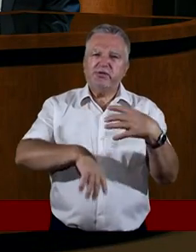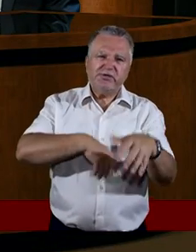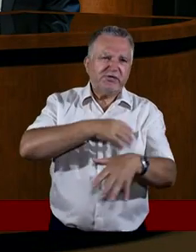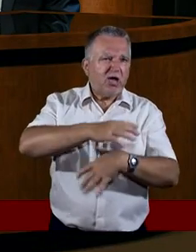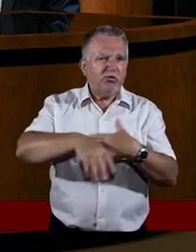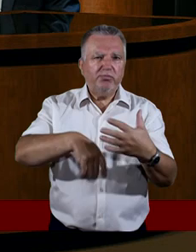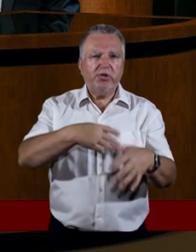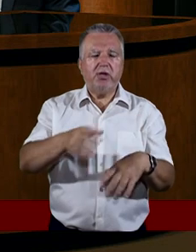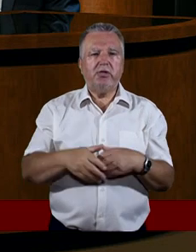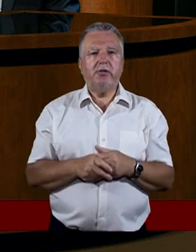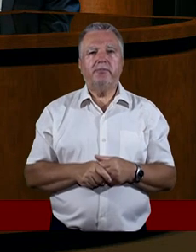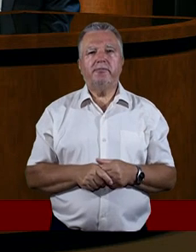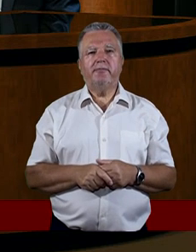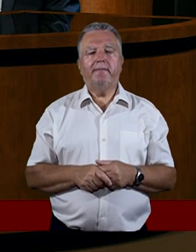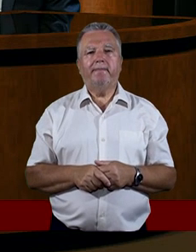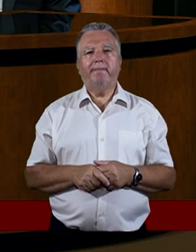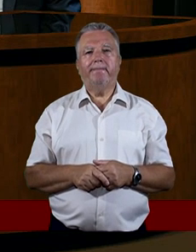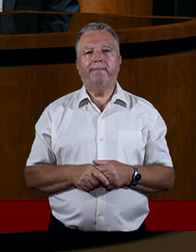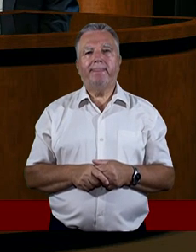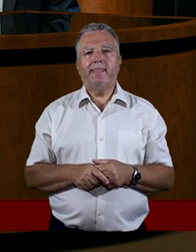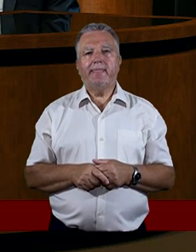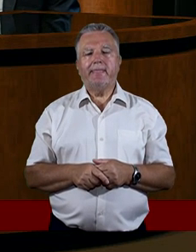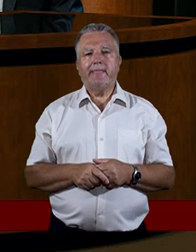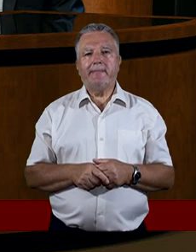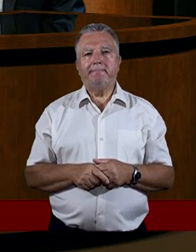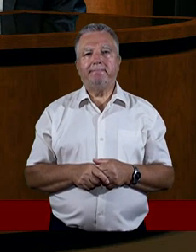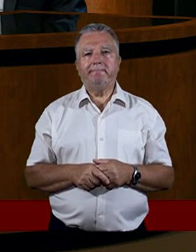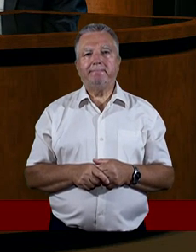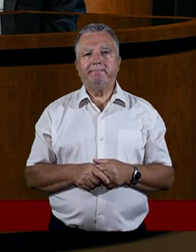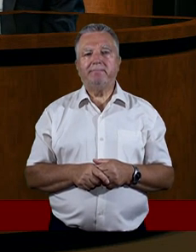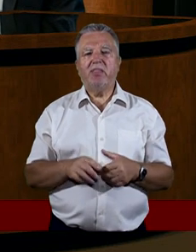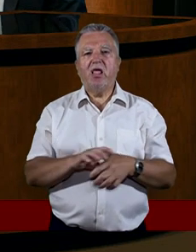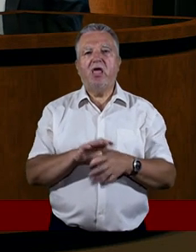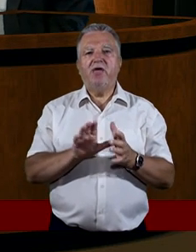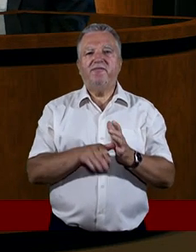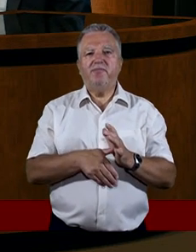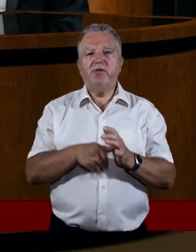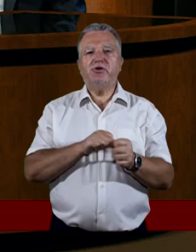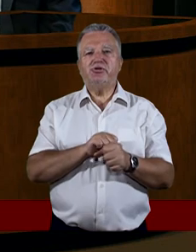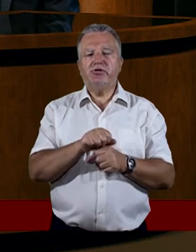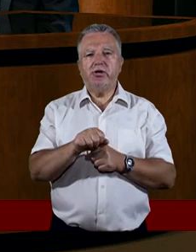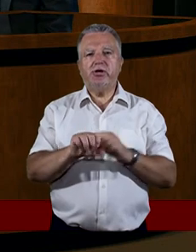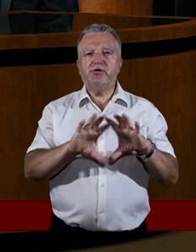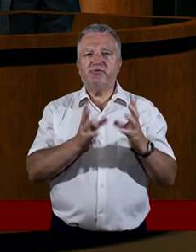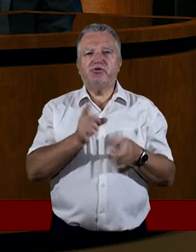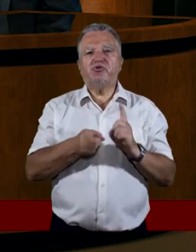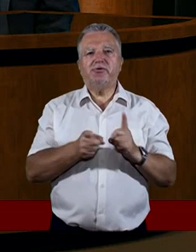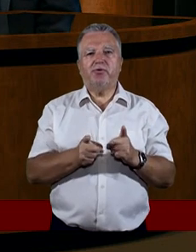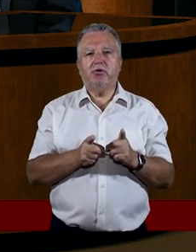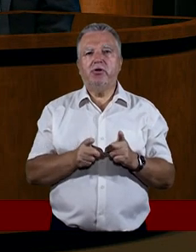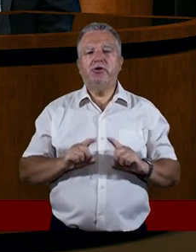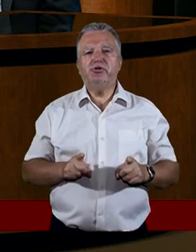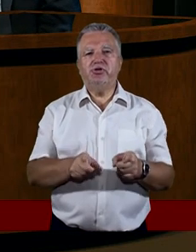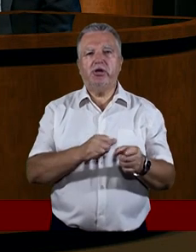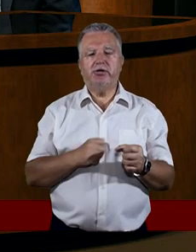takie samo, jak było kilka tysięcy lat temu. No, w ogóle w mieście to jest, wszystko szybciej się